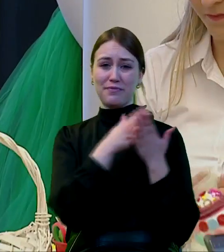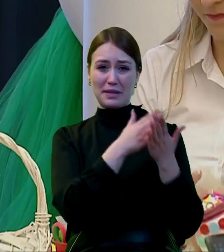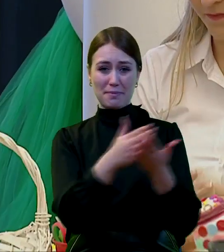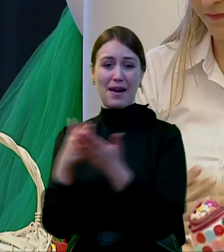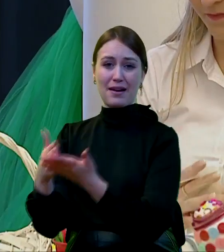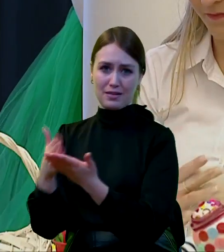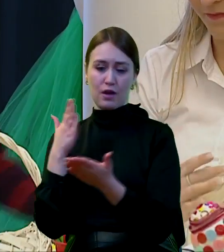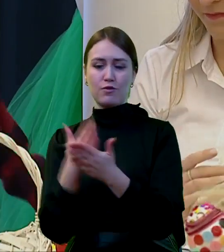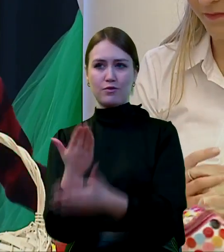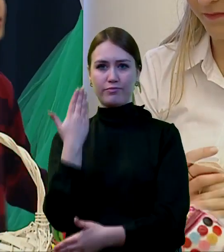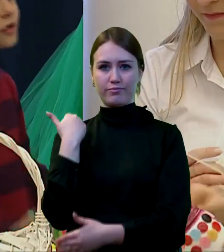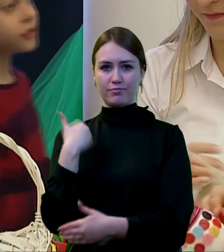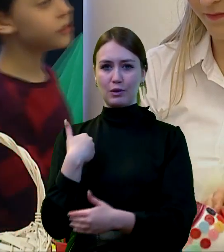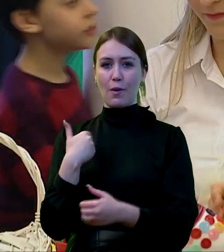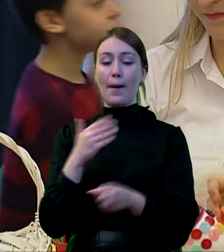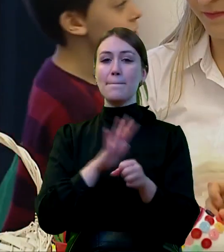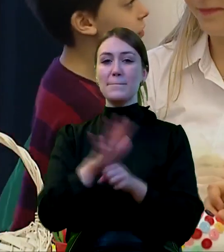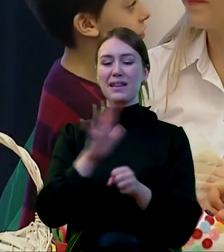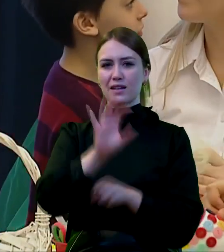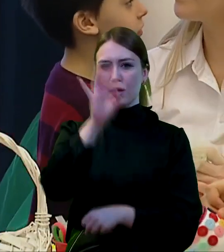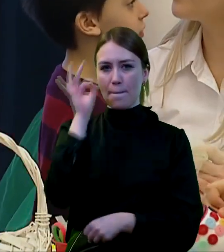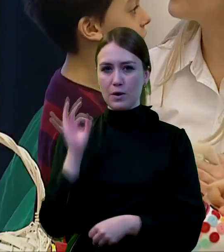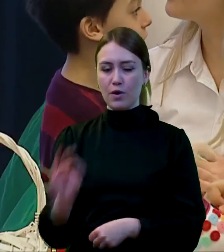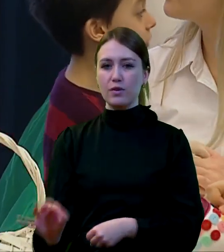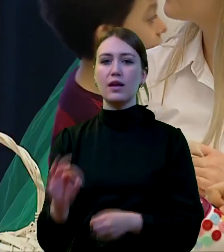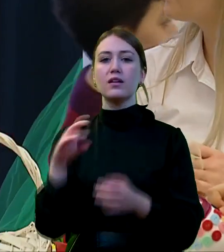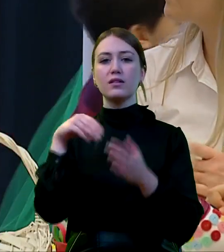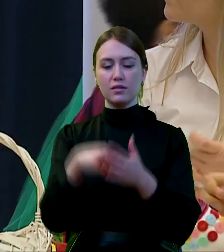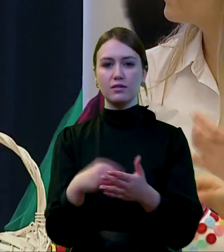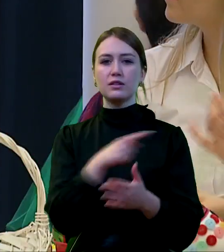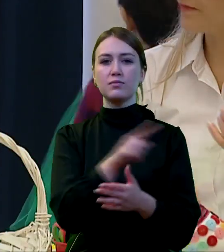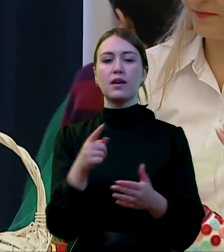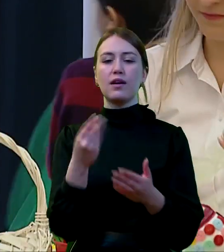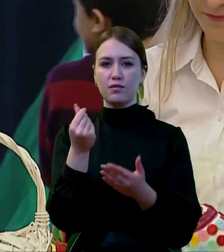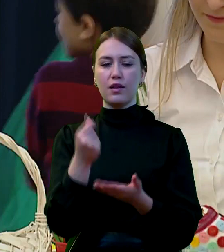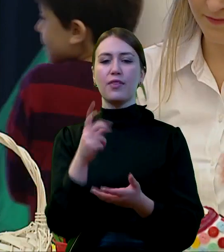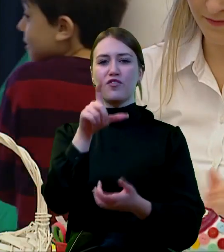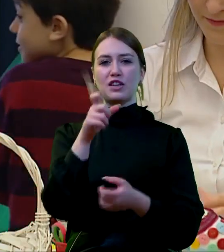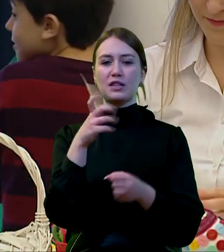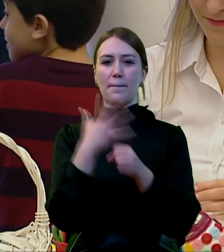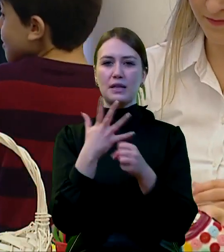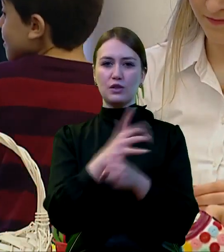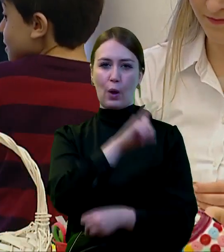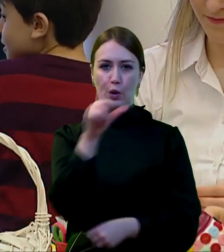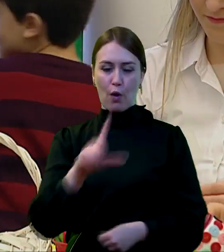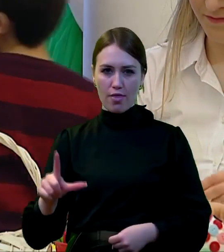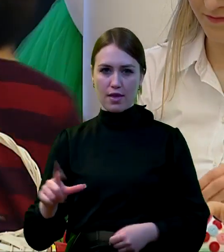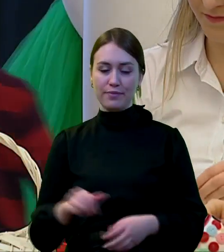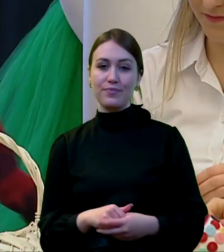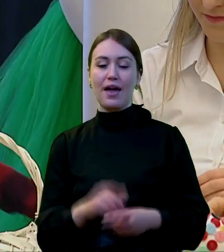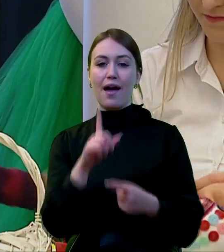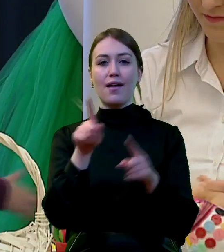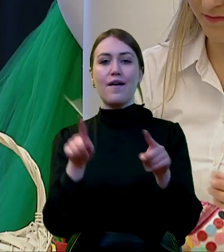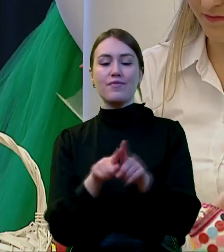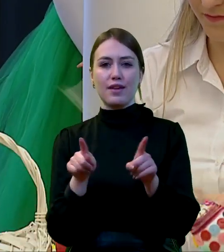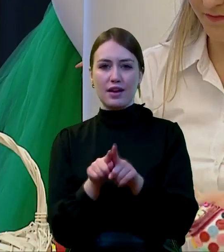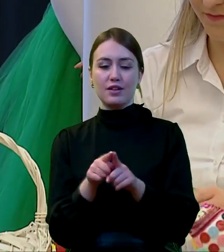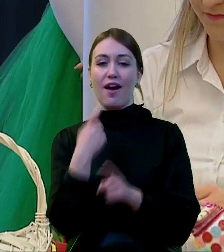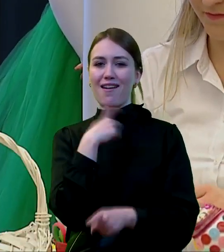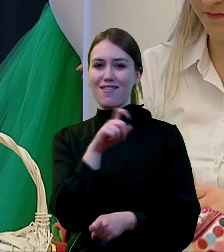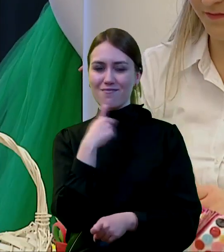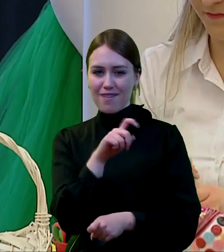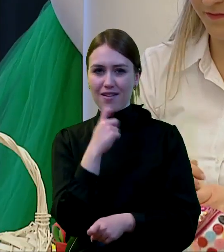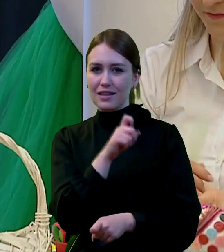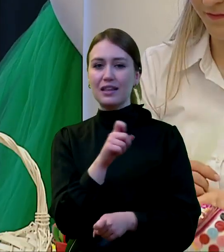już jest za nami. Prawie 15-procentową z gwarantowaną kwotą 250 zł. Ale mamy już też w